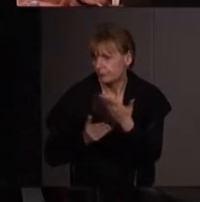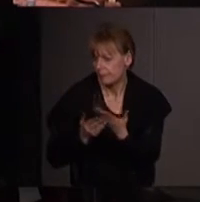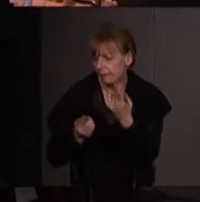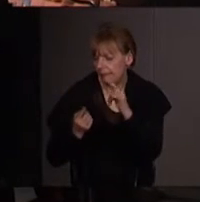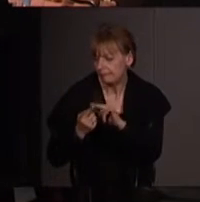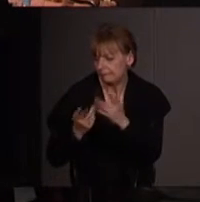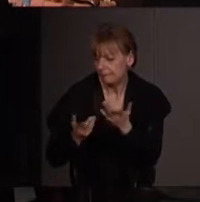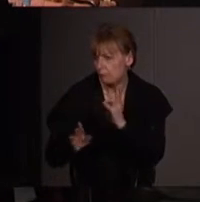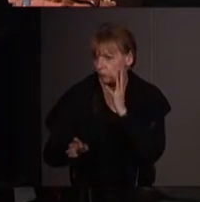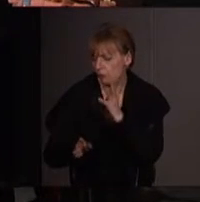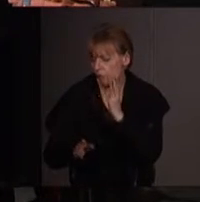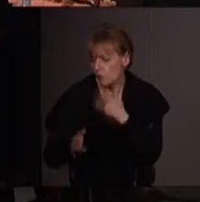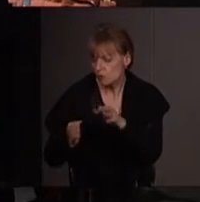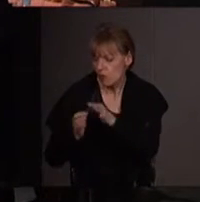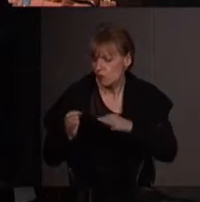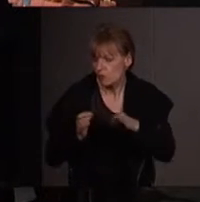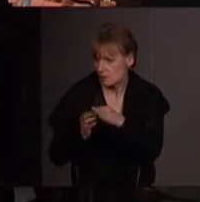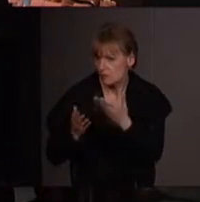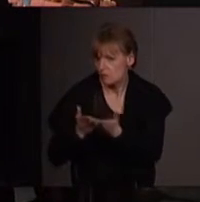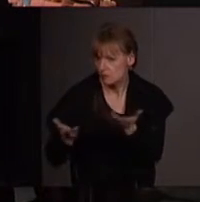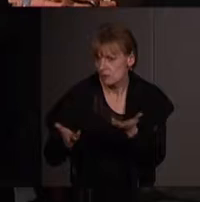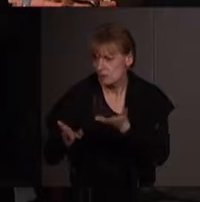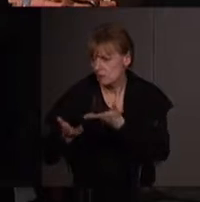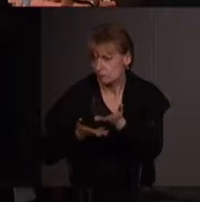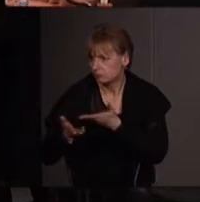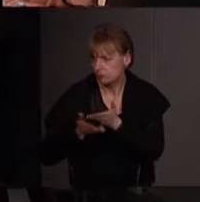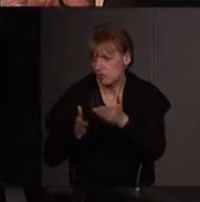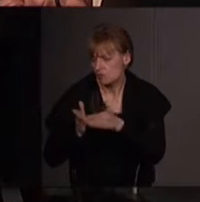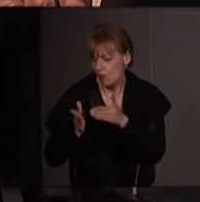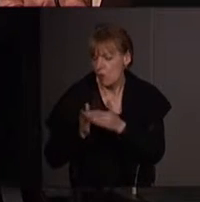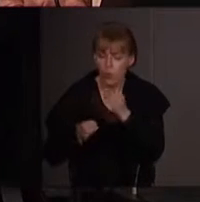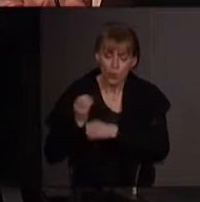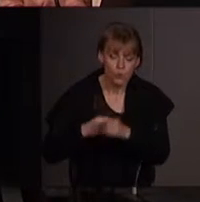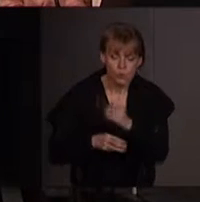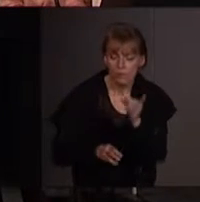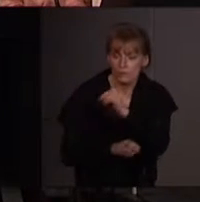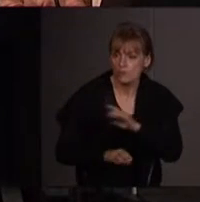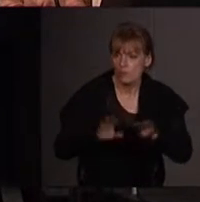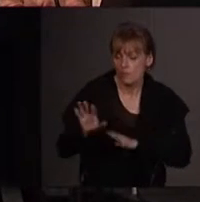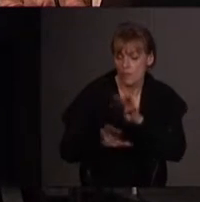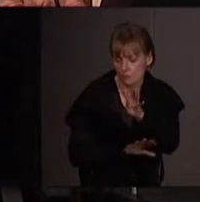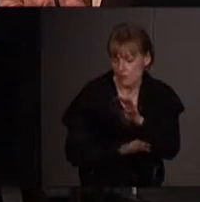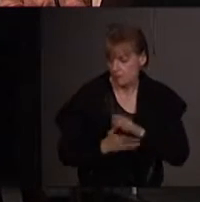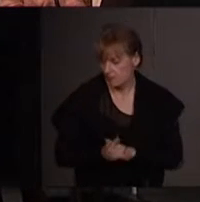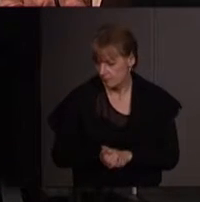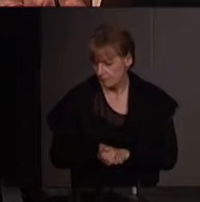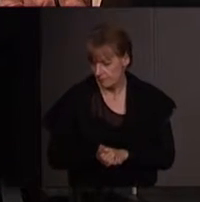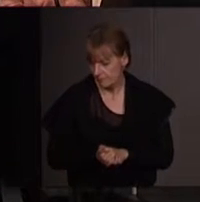conférence, tout au long de ce cycle organisé par Émilie et d'une autre organisée dans le Val-de-Marne. Donc,